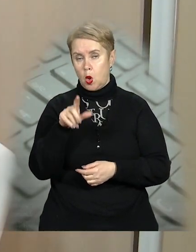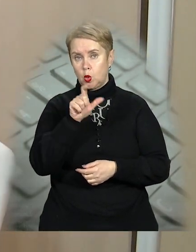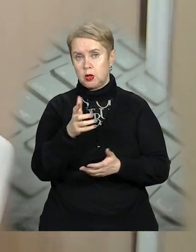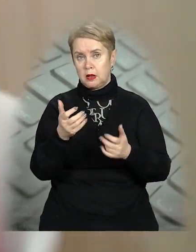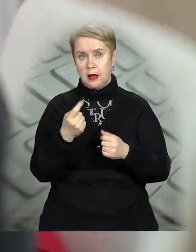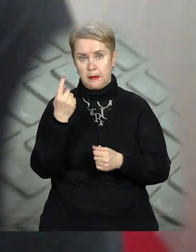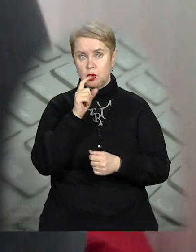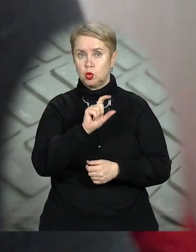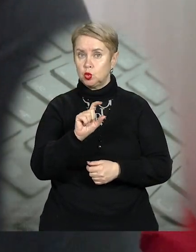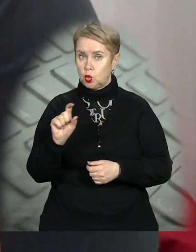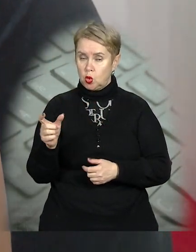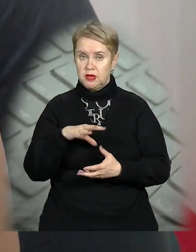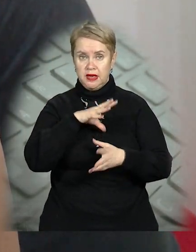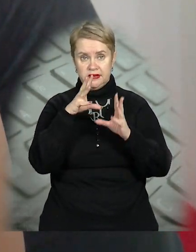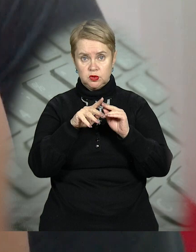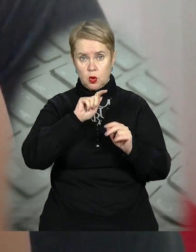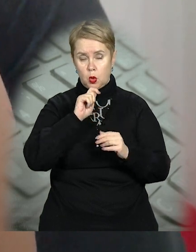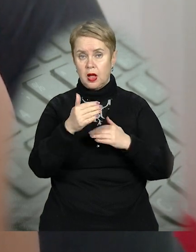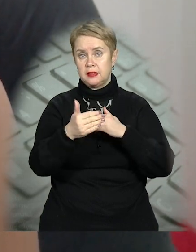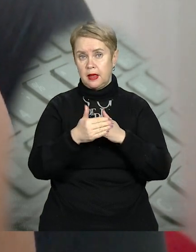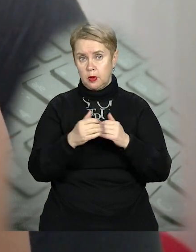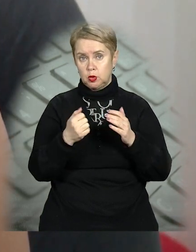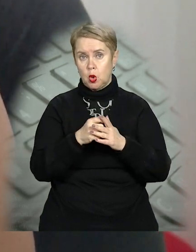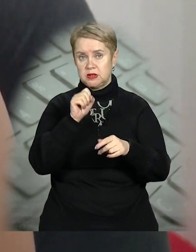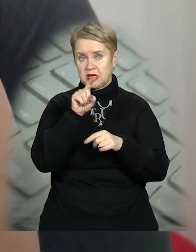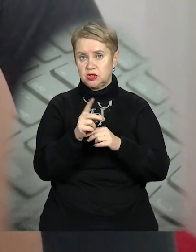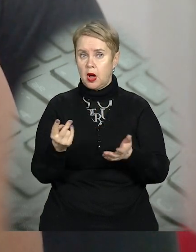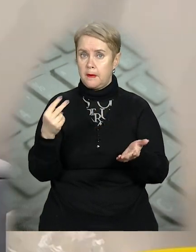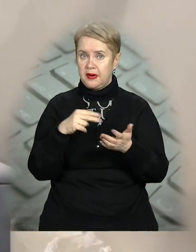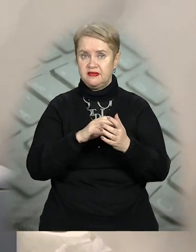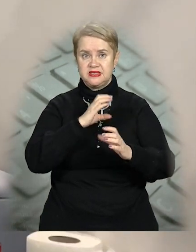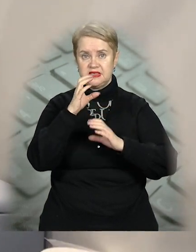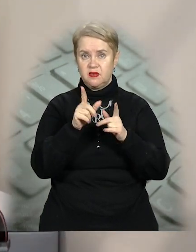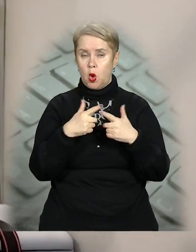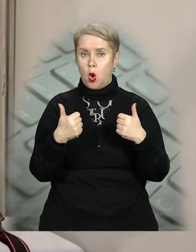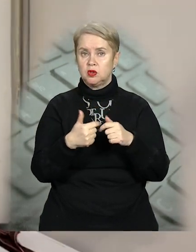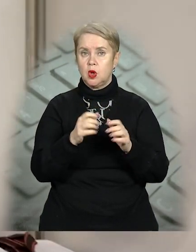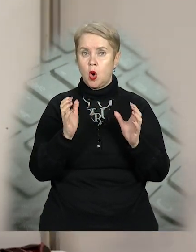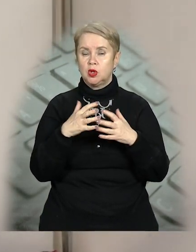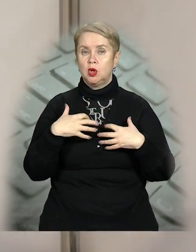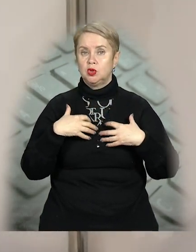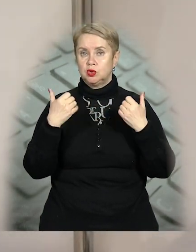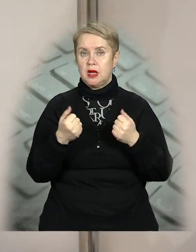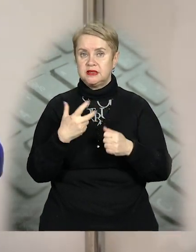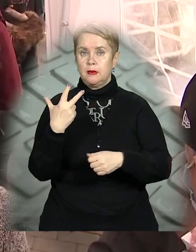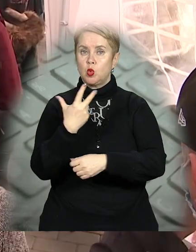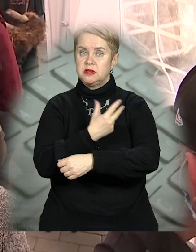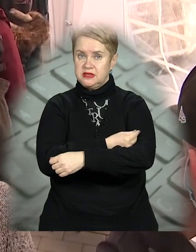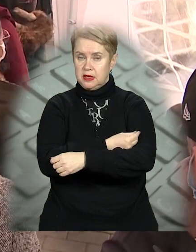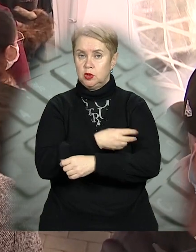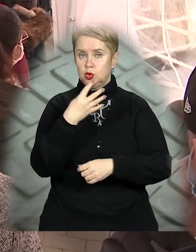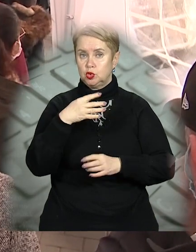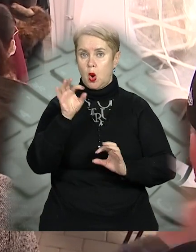отримали першу дозу. В цілому Україна наближається до задачі, поставленої Всесвітньою організацією охорони здоров'я з імунізації